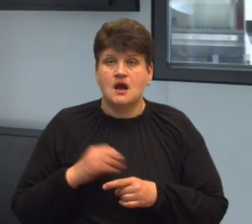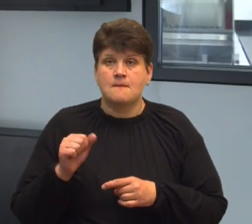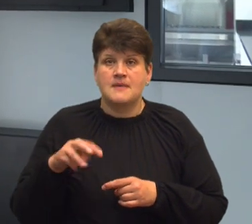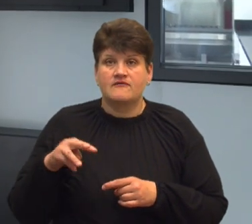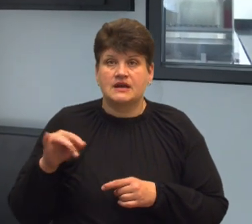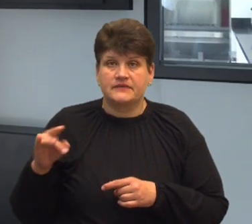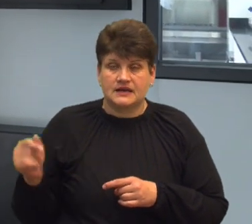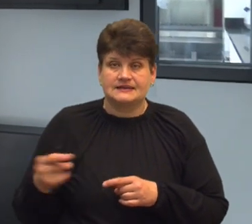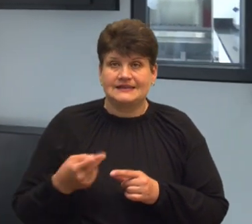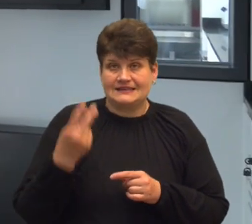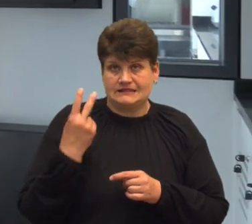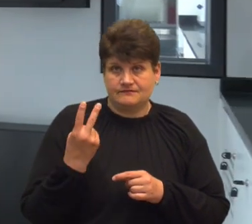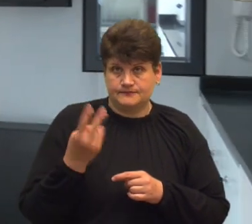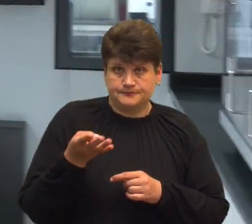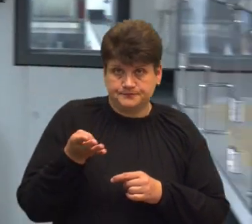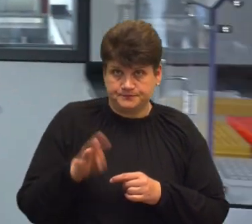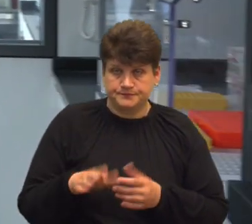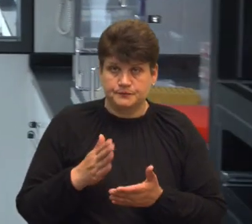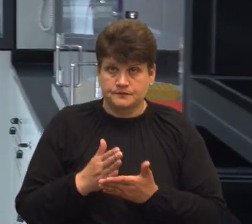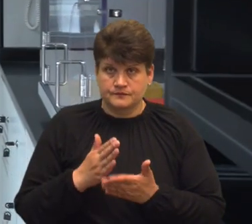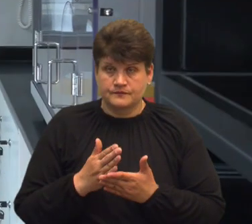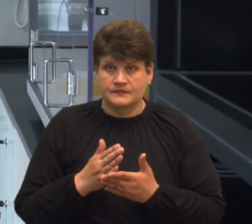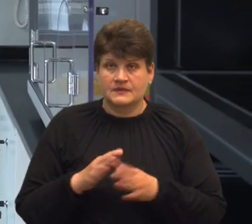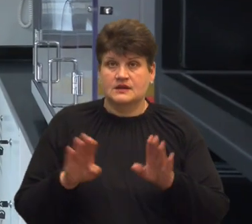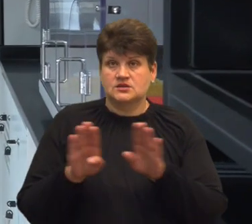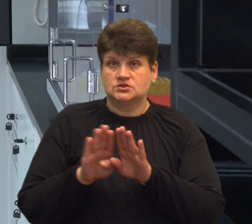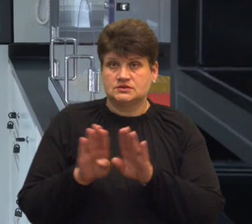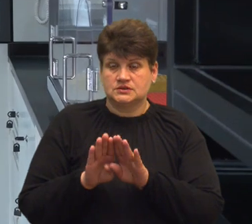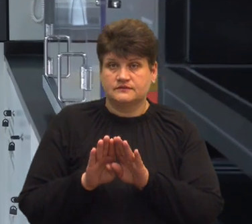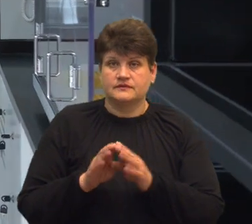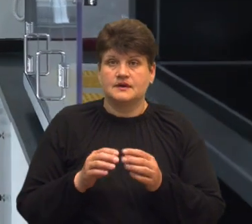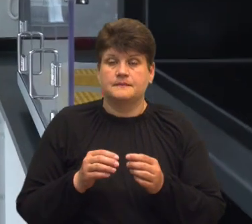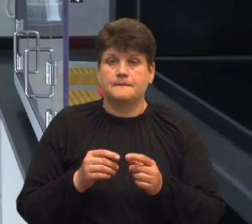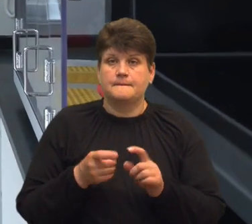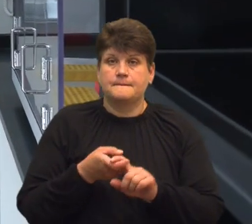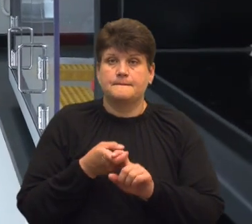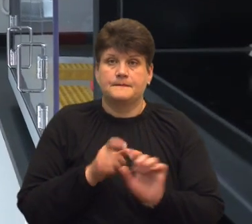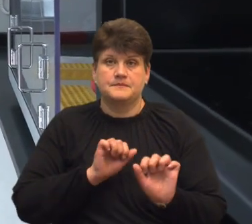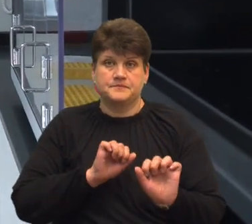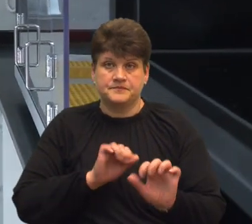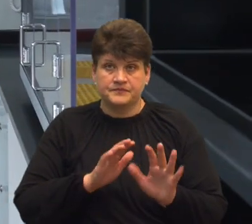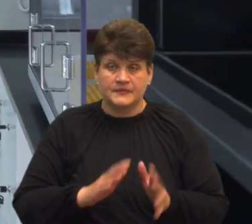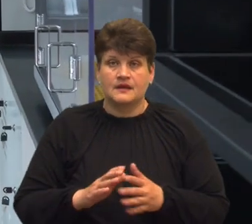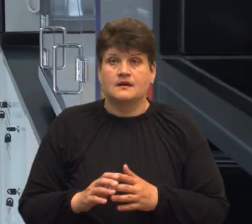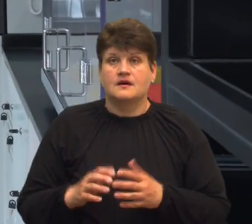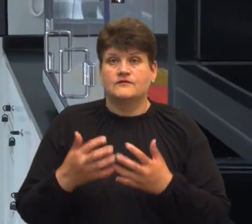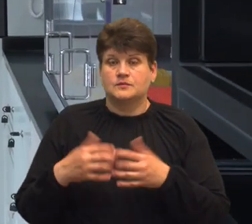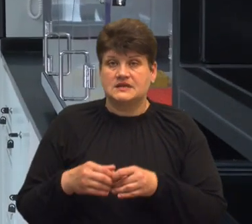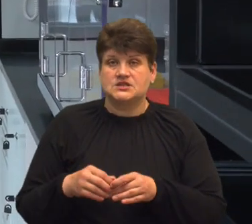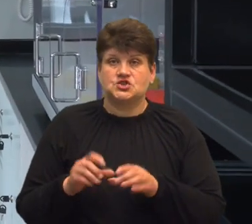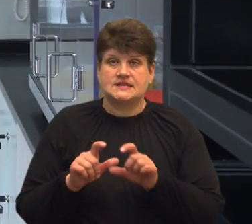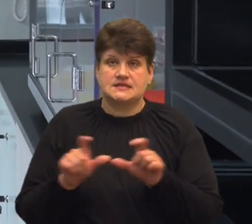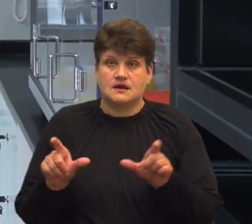ЦФІКС, шафи біологічної безпеки, автоматична станція виділення, УФО-бокс,